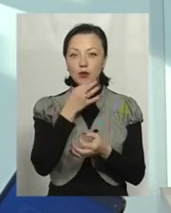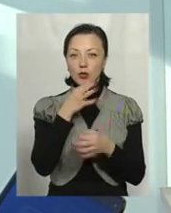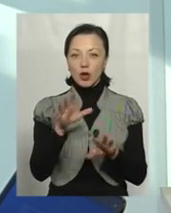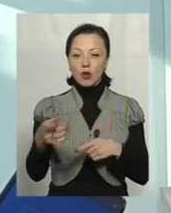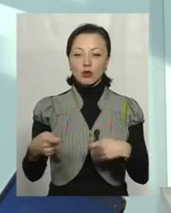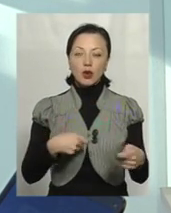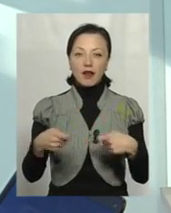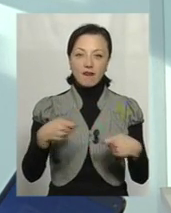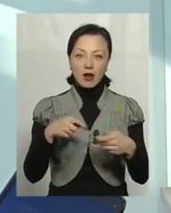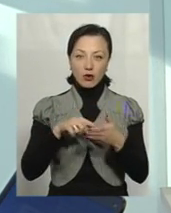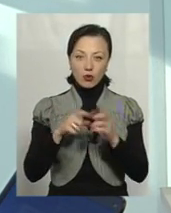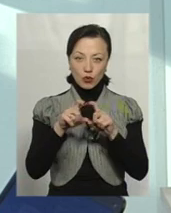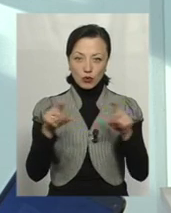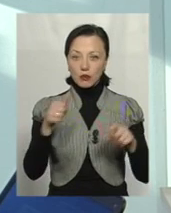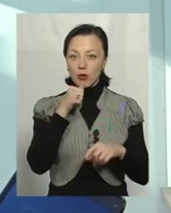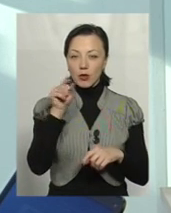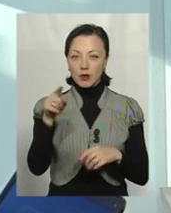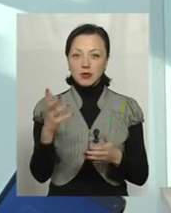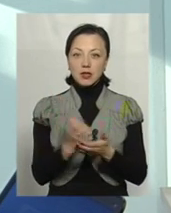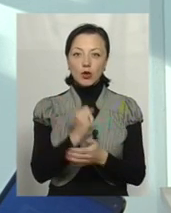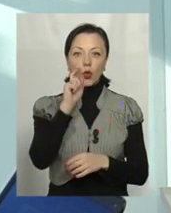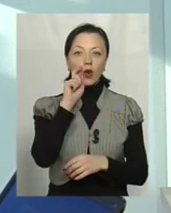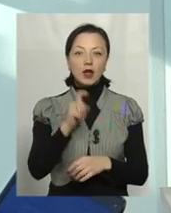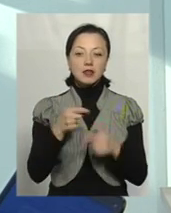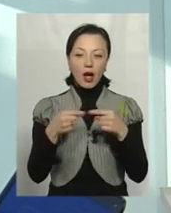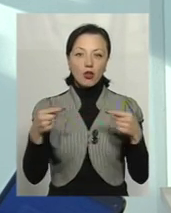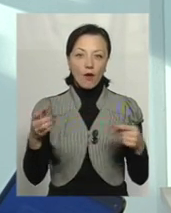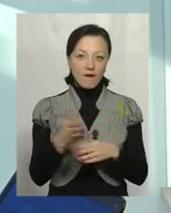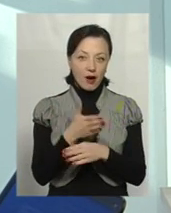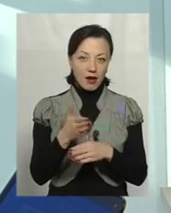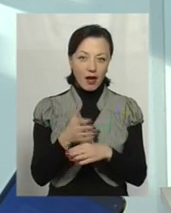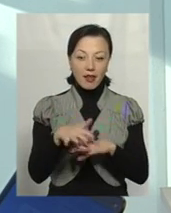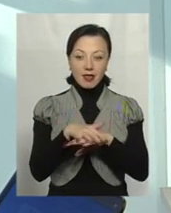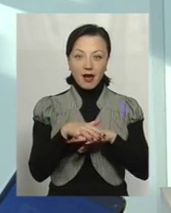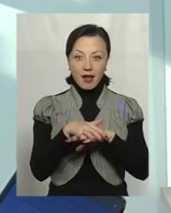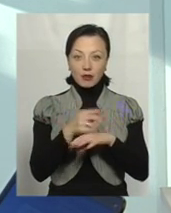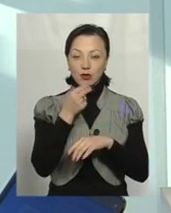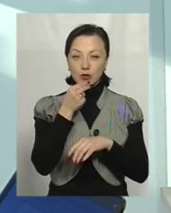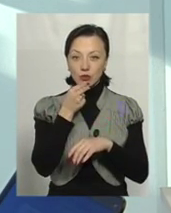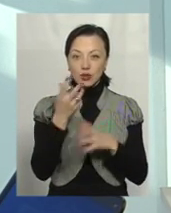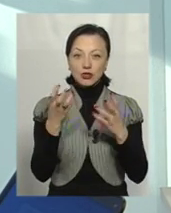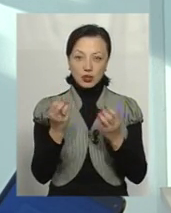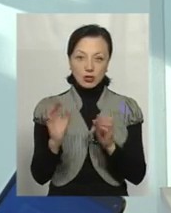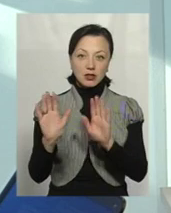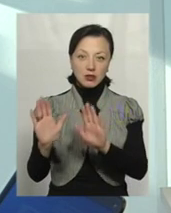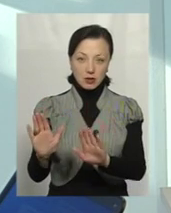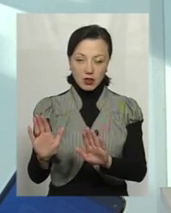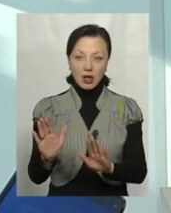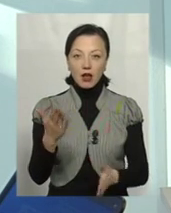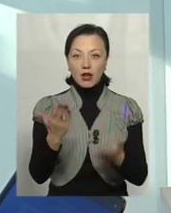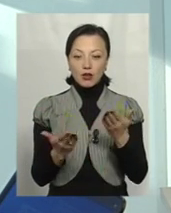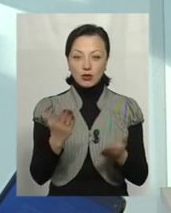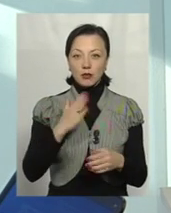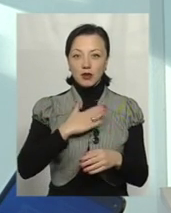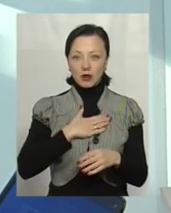точку. І давайте попробуйте там знайти український товар. На ринку продуктів харчування ще знайдемо. Ну, якщо б ще при